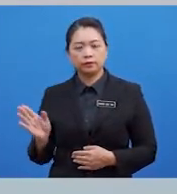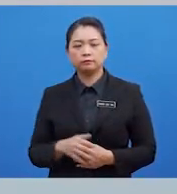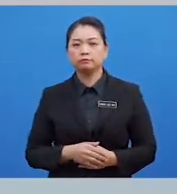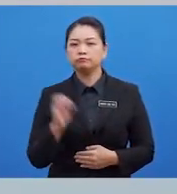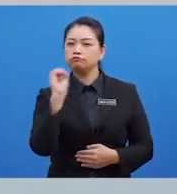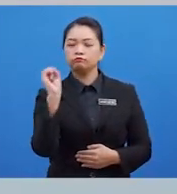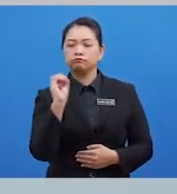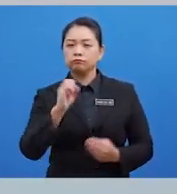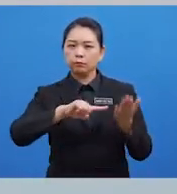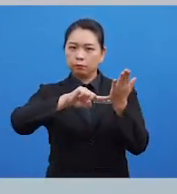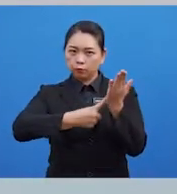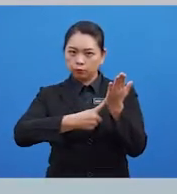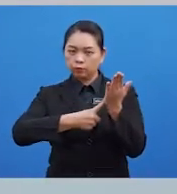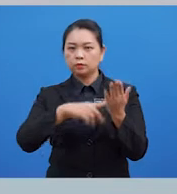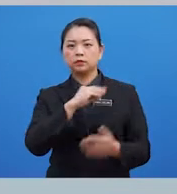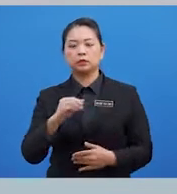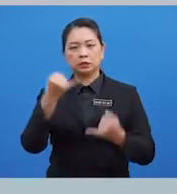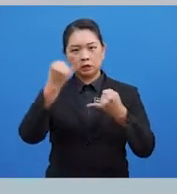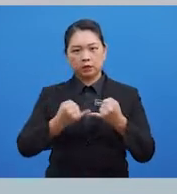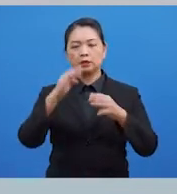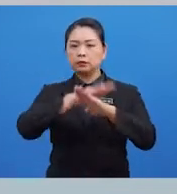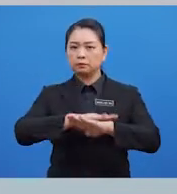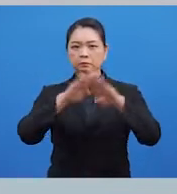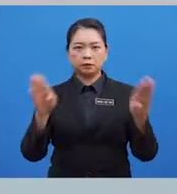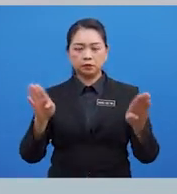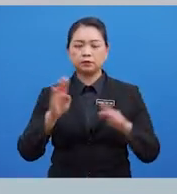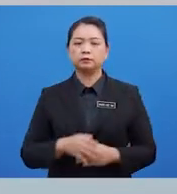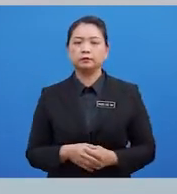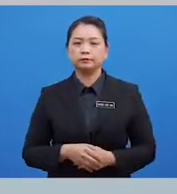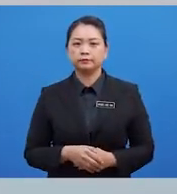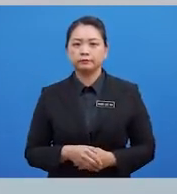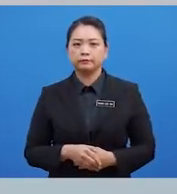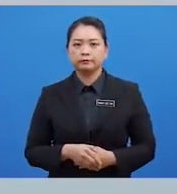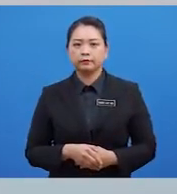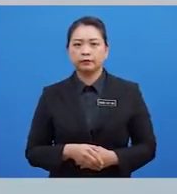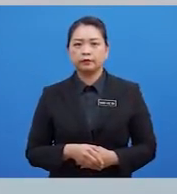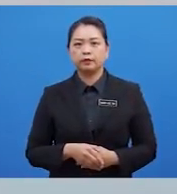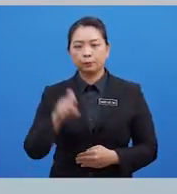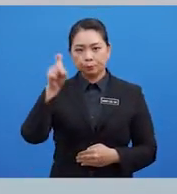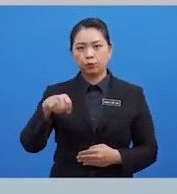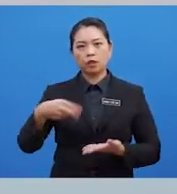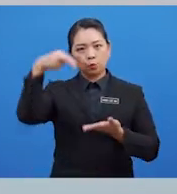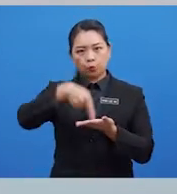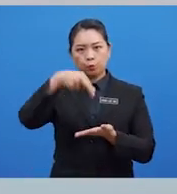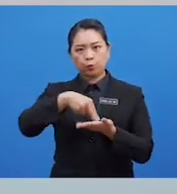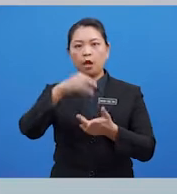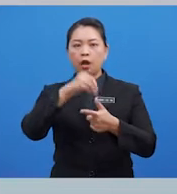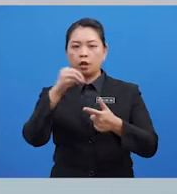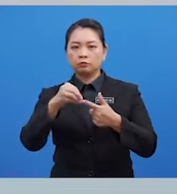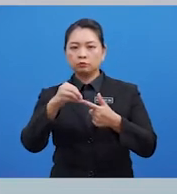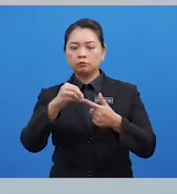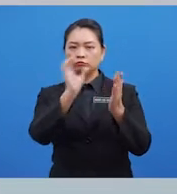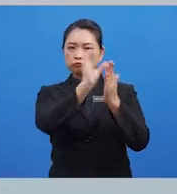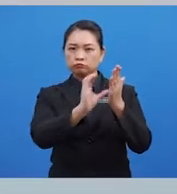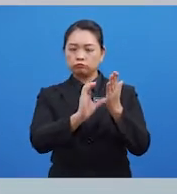Satu Ia Tidak Mempunyai Permulaan Dan Akhiran Yang Berbeza Ia Memerlukan Pengulangan Atau